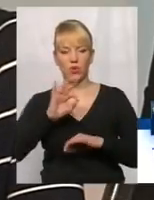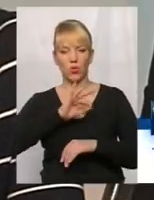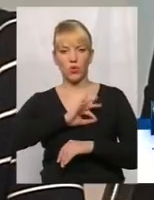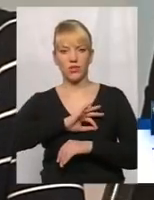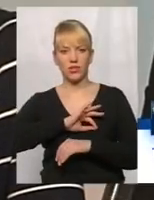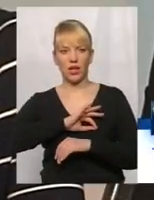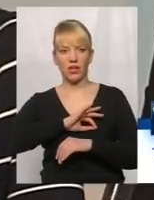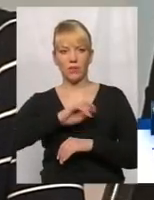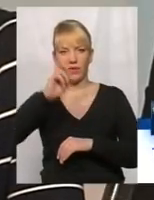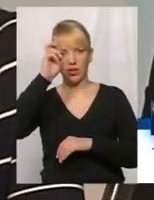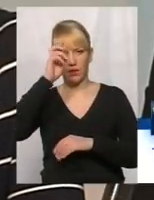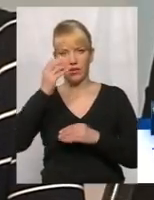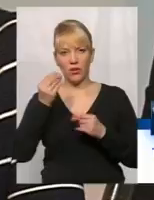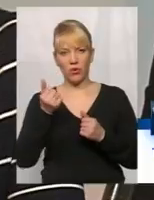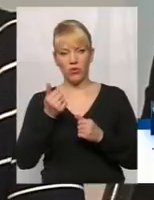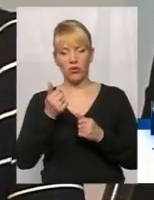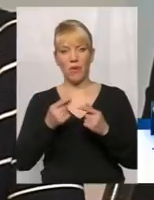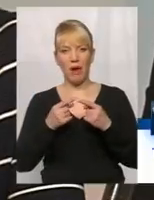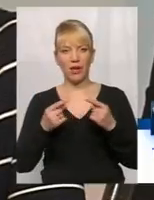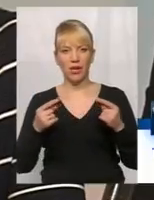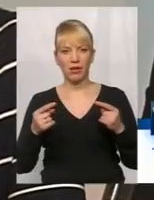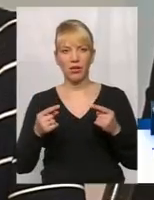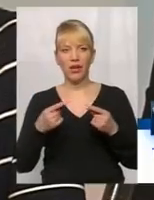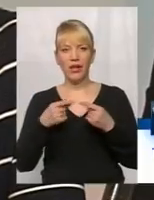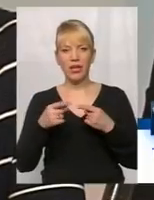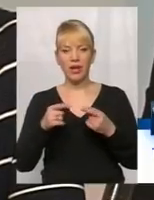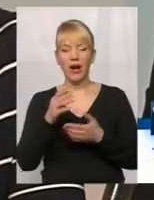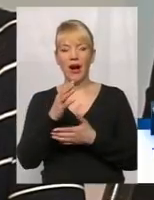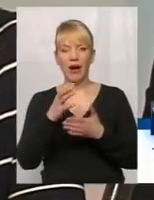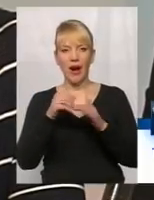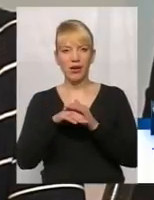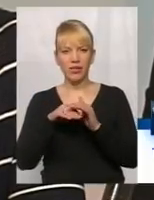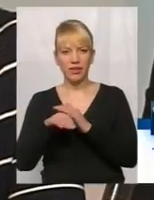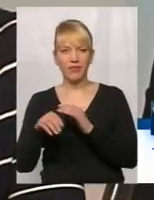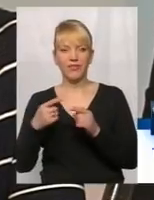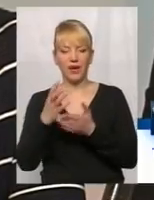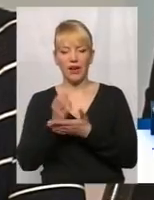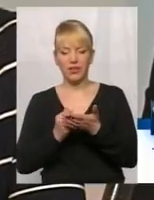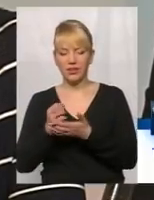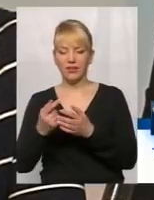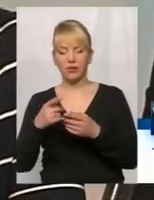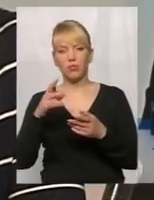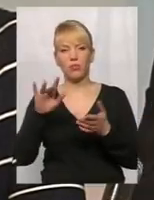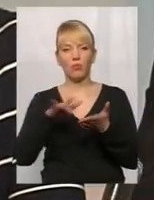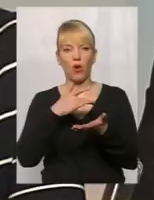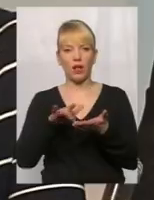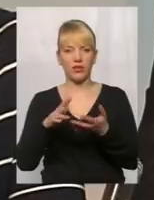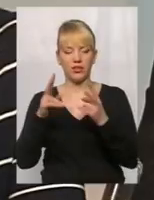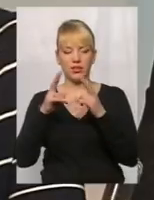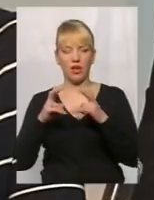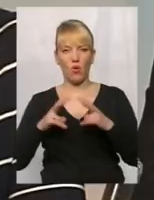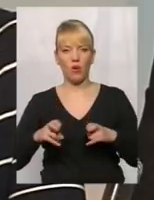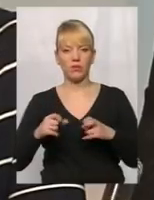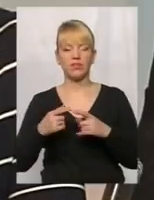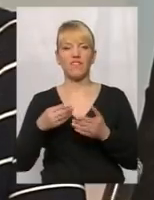державних коштів і майна, інших активів підприємства, правильністі ведення бухгалтерського обліку, достоїрності фінансової